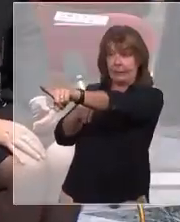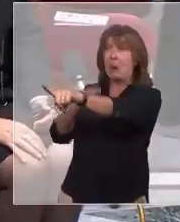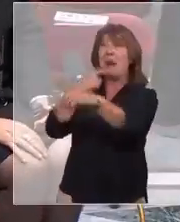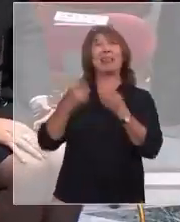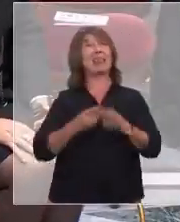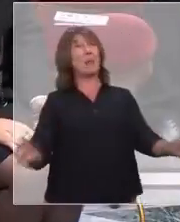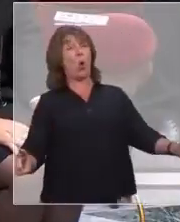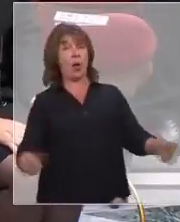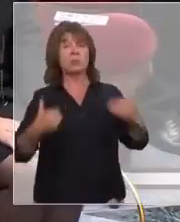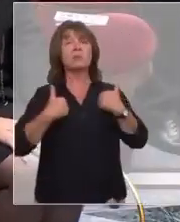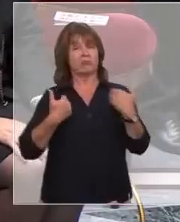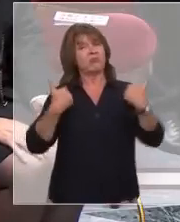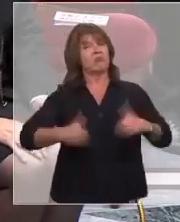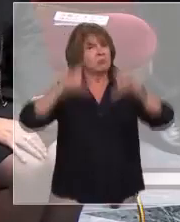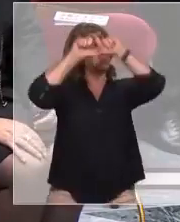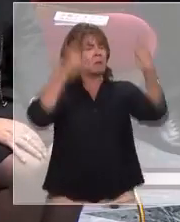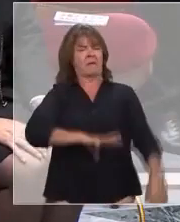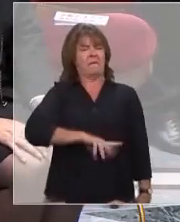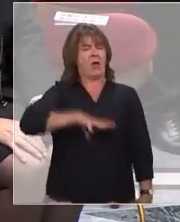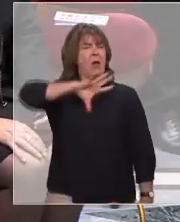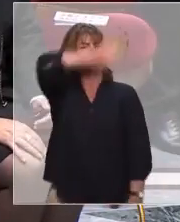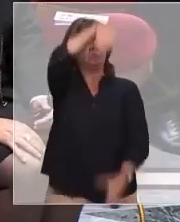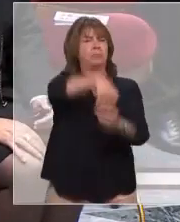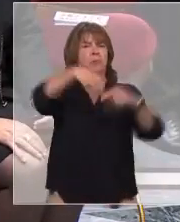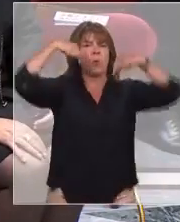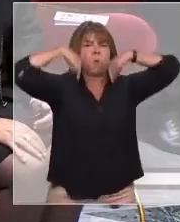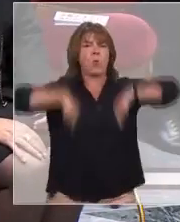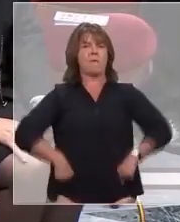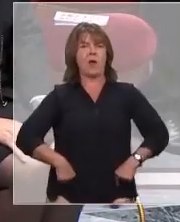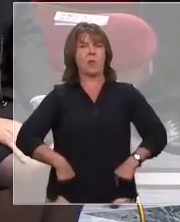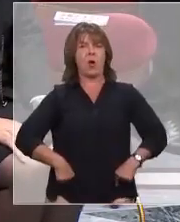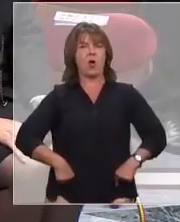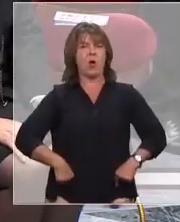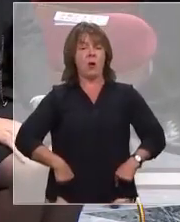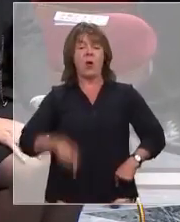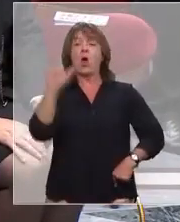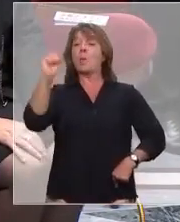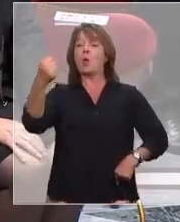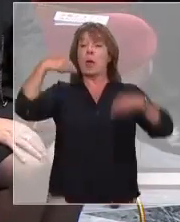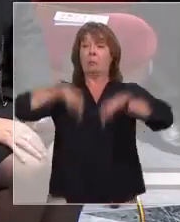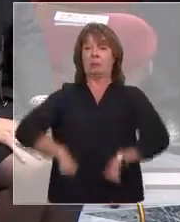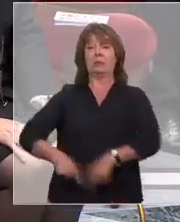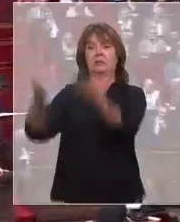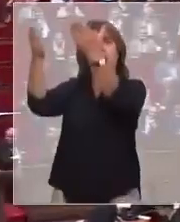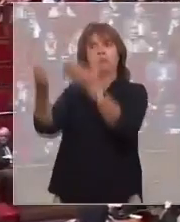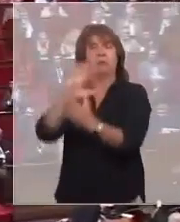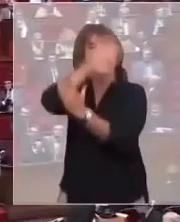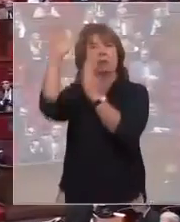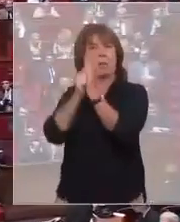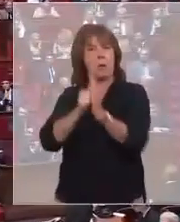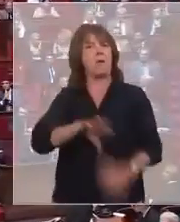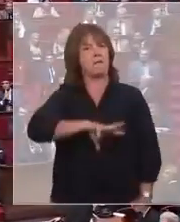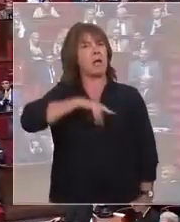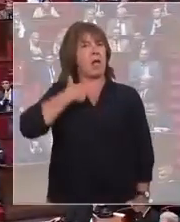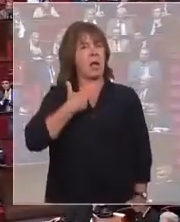Moi, je suis fier d'appartenir au gouvernement que conduit une rescapée. Je suis fier de ce que, en